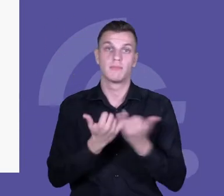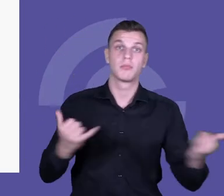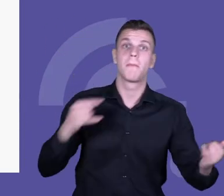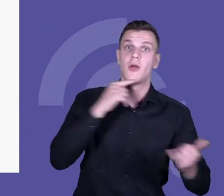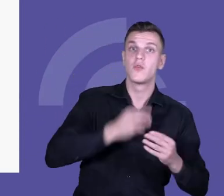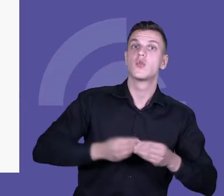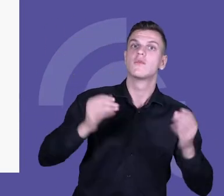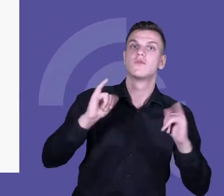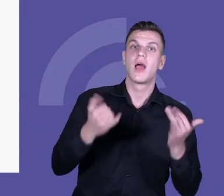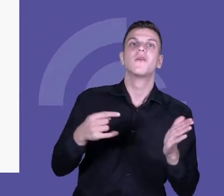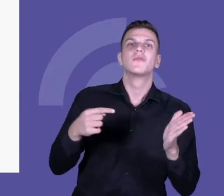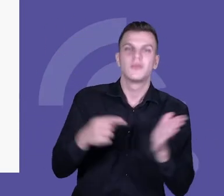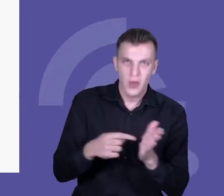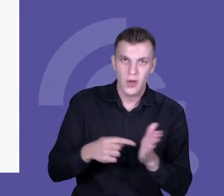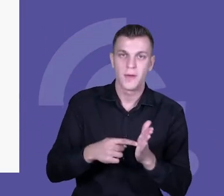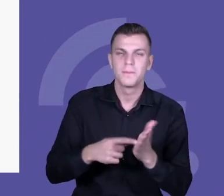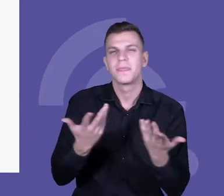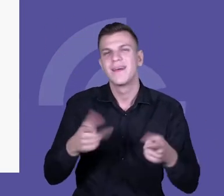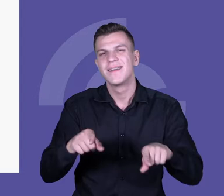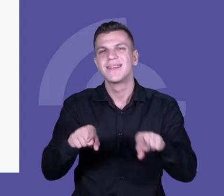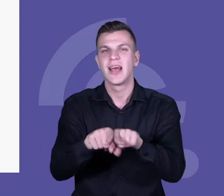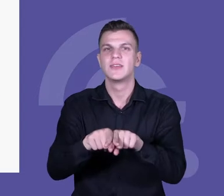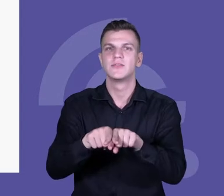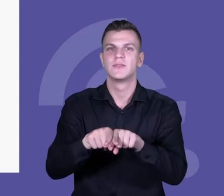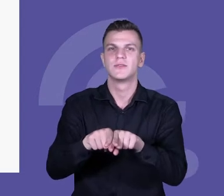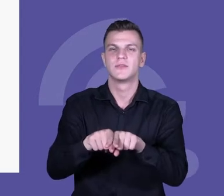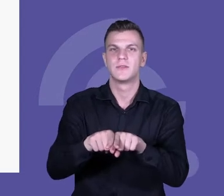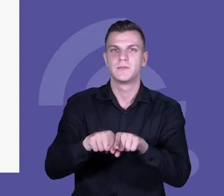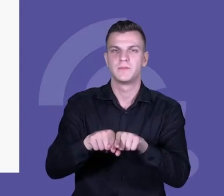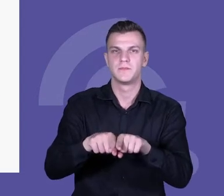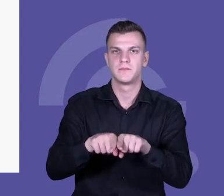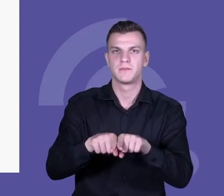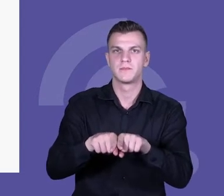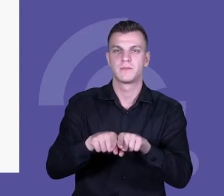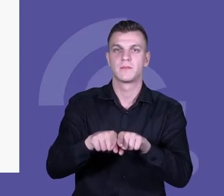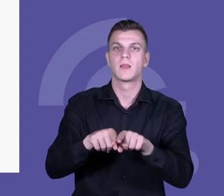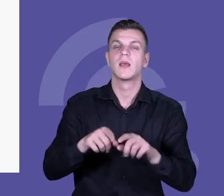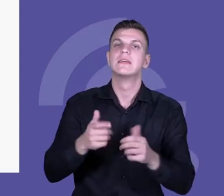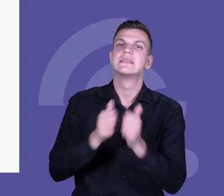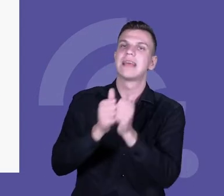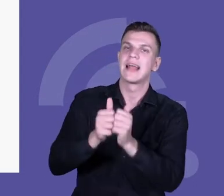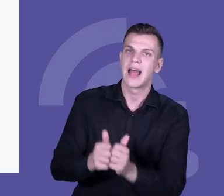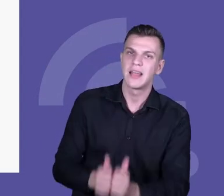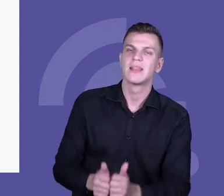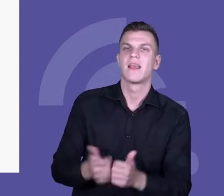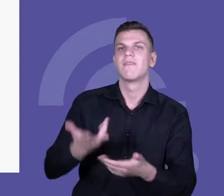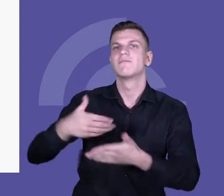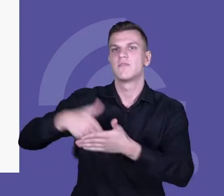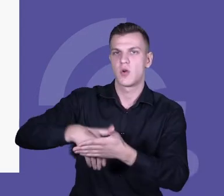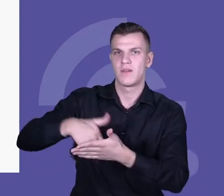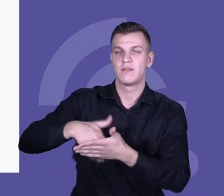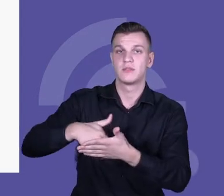dydaktyki dla nas jest również kawałek interwencji wychowawczych, bo ważnym komponentem